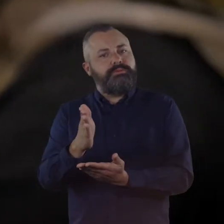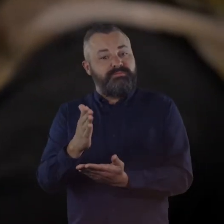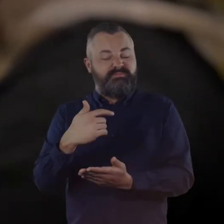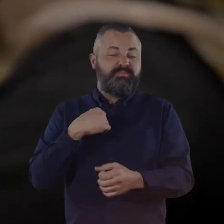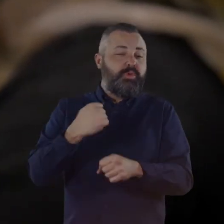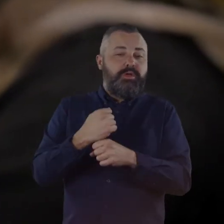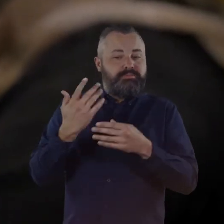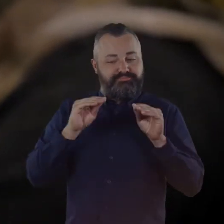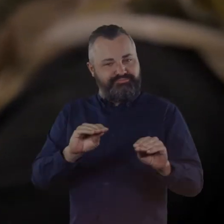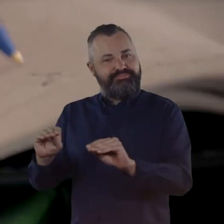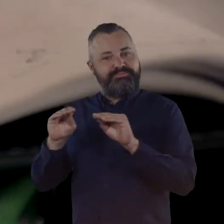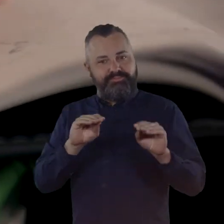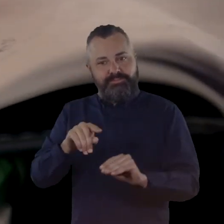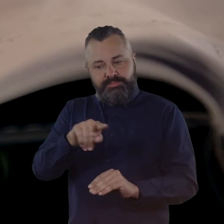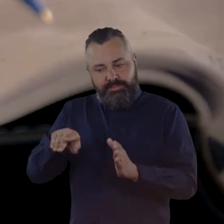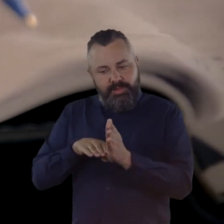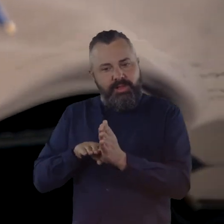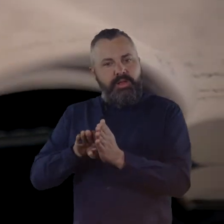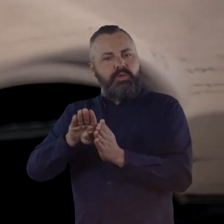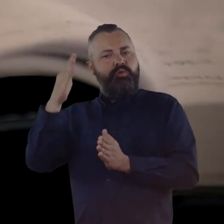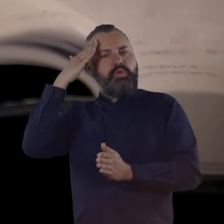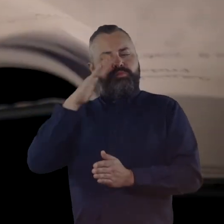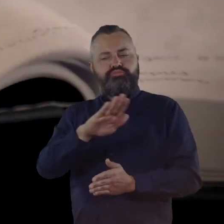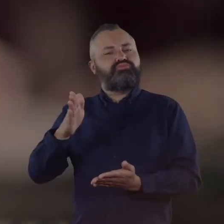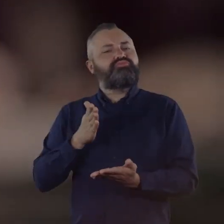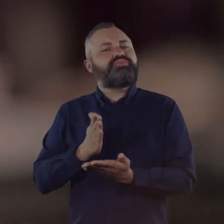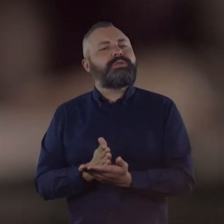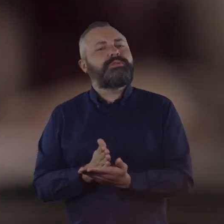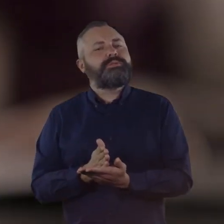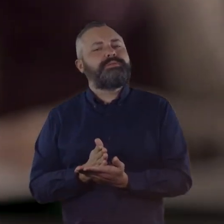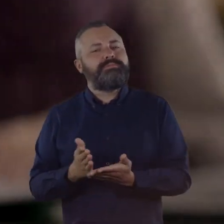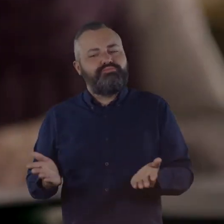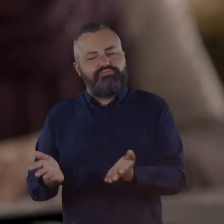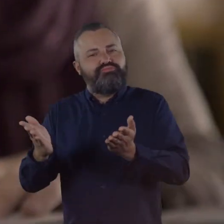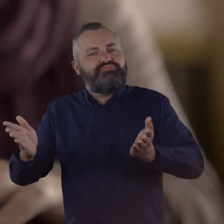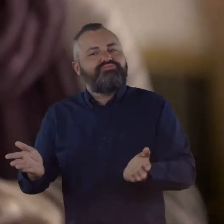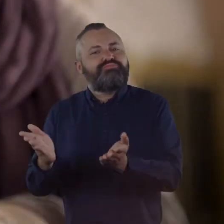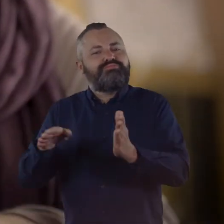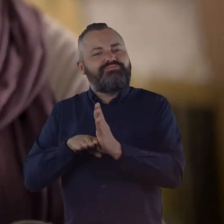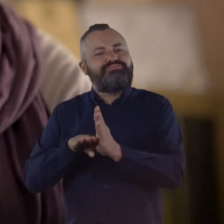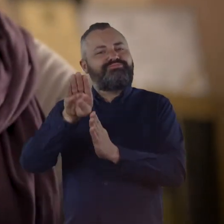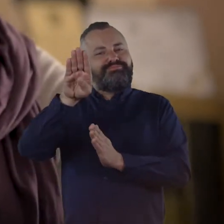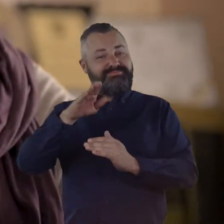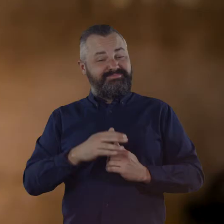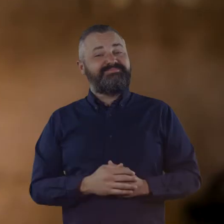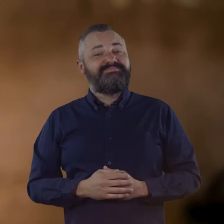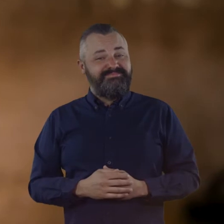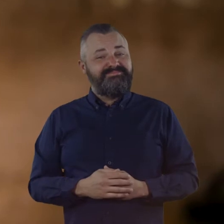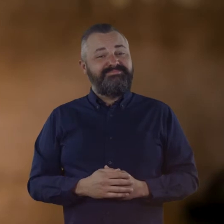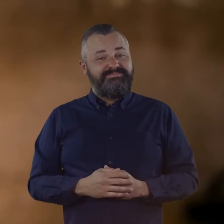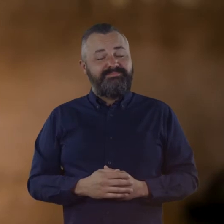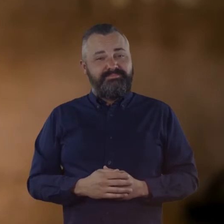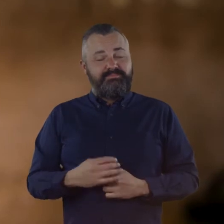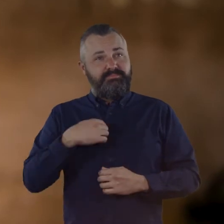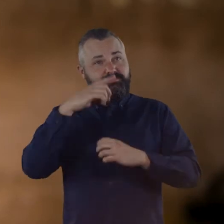تدريب وتمكين النساء والفتيات ذوات الإعاقة حول حقوقهن لم أكن أتخيل أن النساء